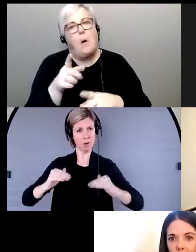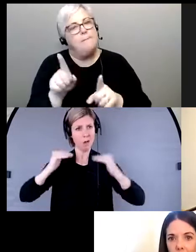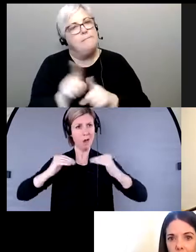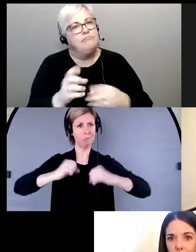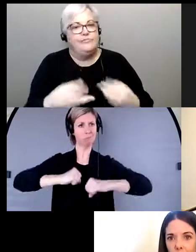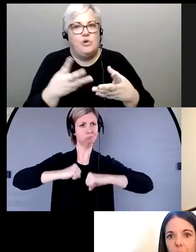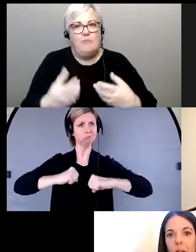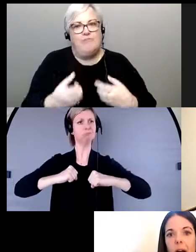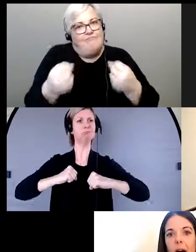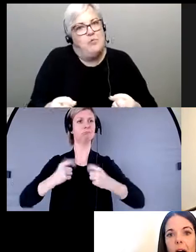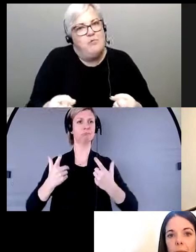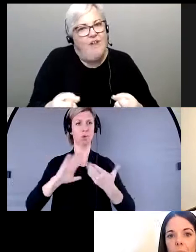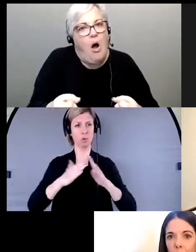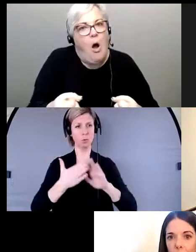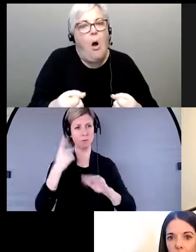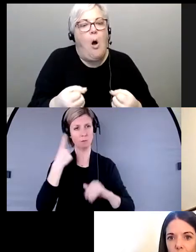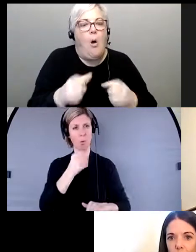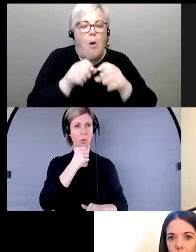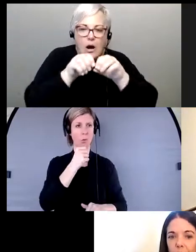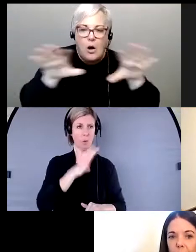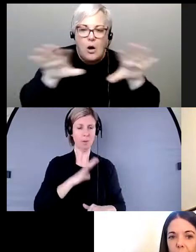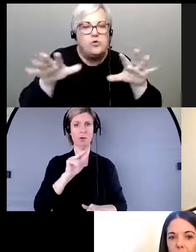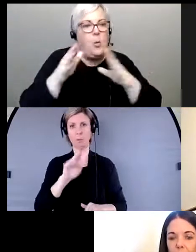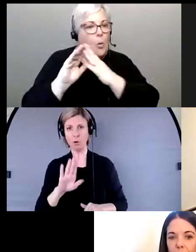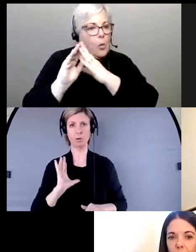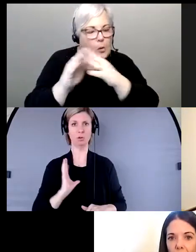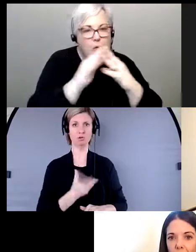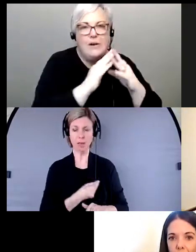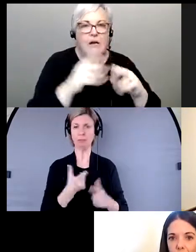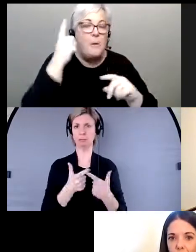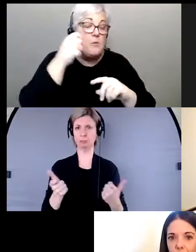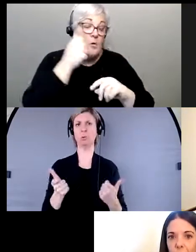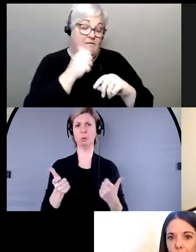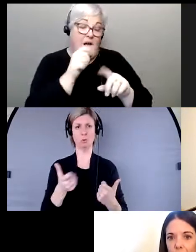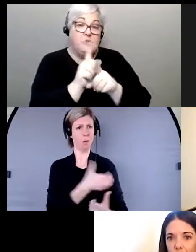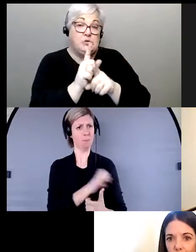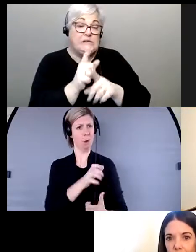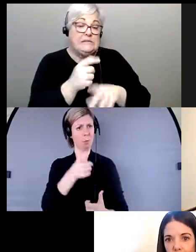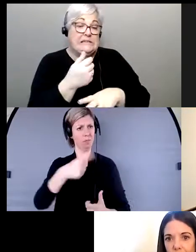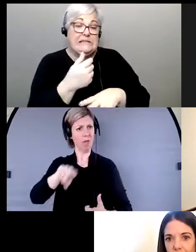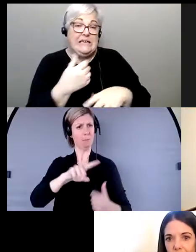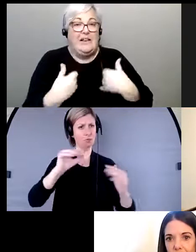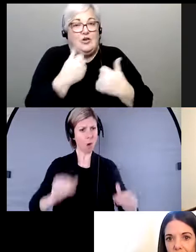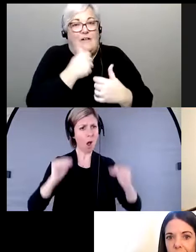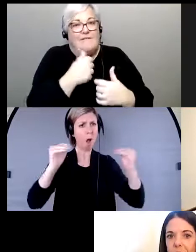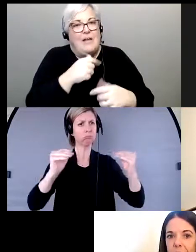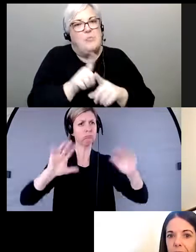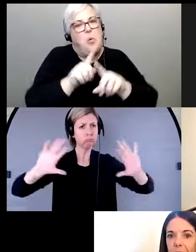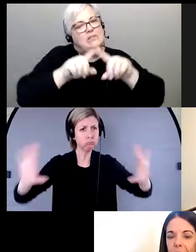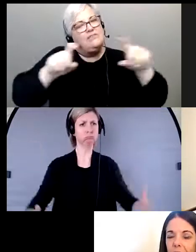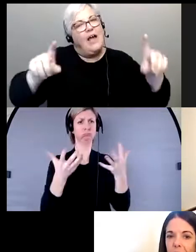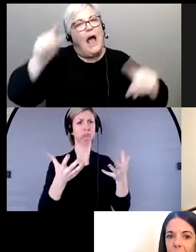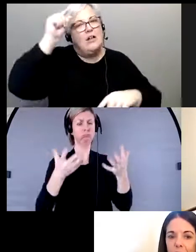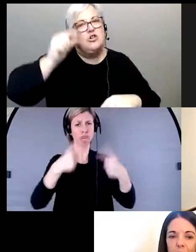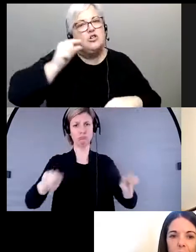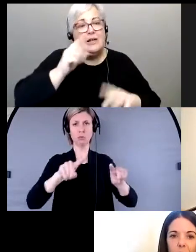à renforcer les réseaux communautaires pour les femmes et les personnes de la diversité de genre. C'est important pour ces personnes